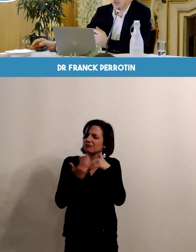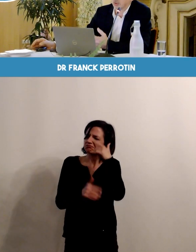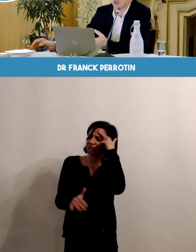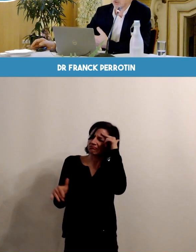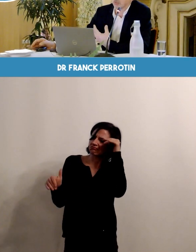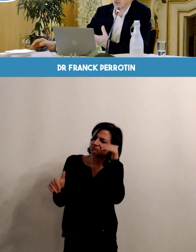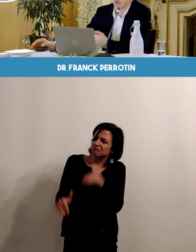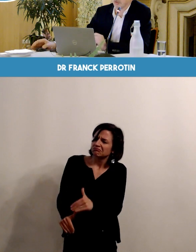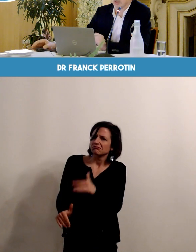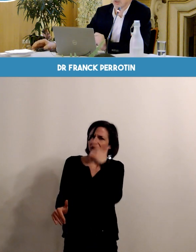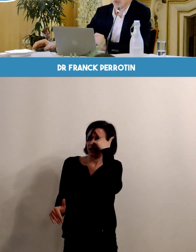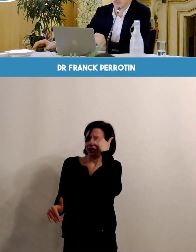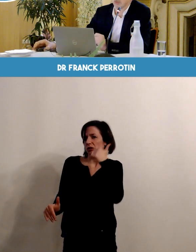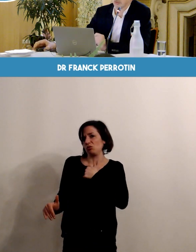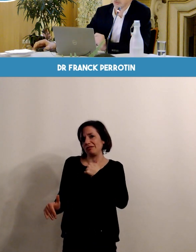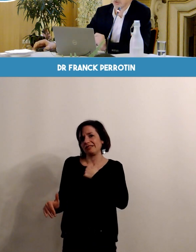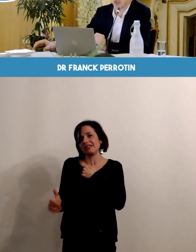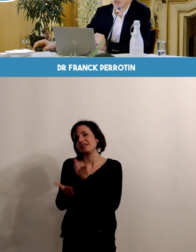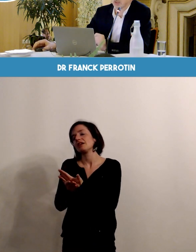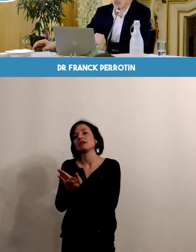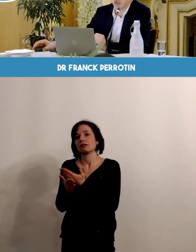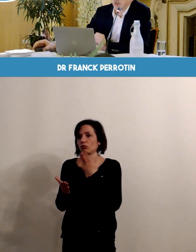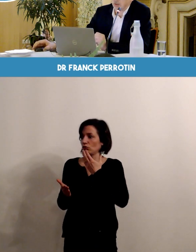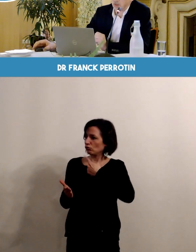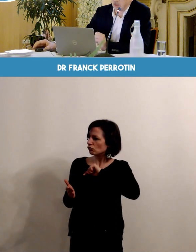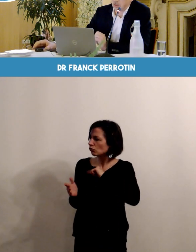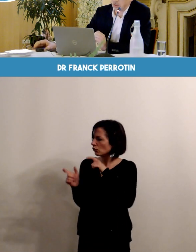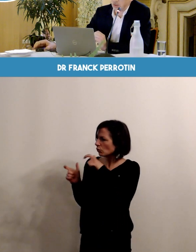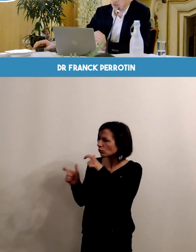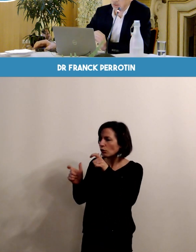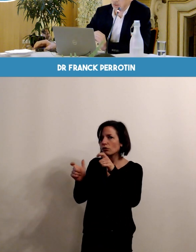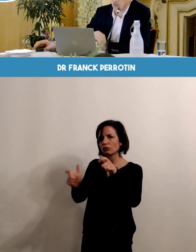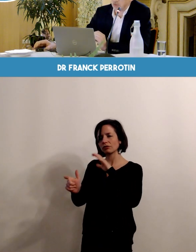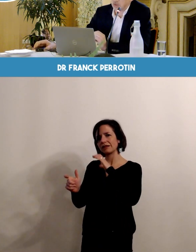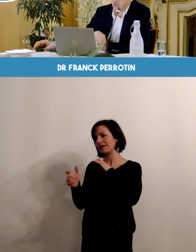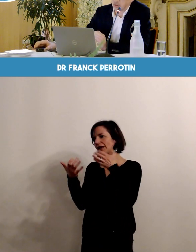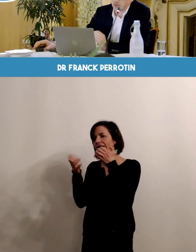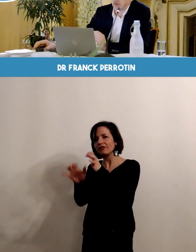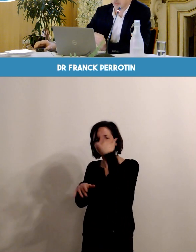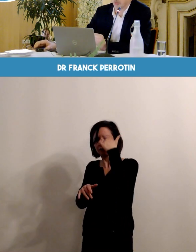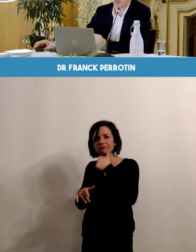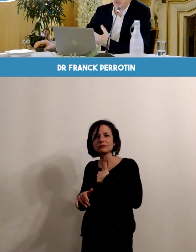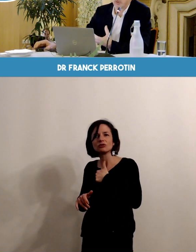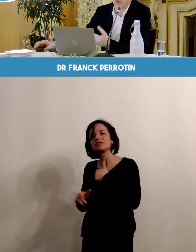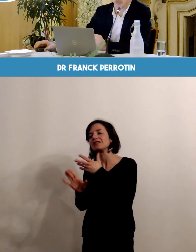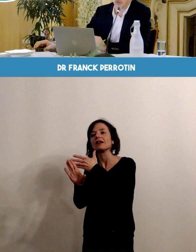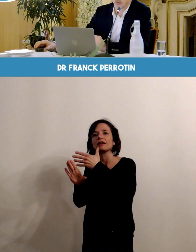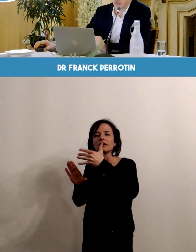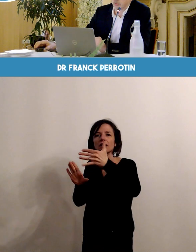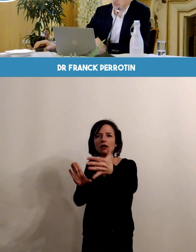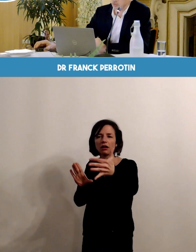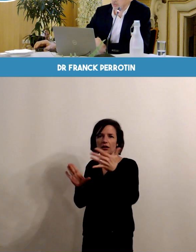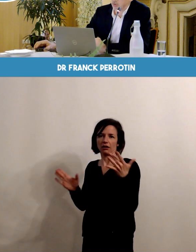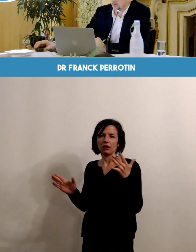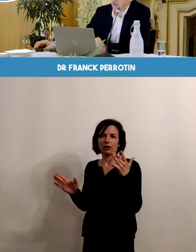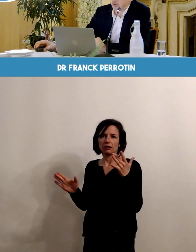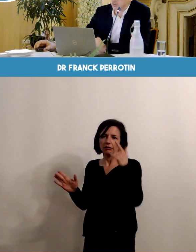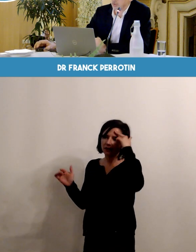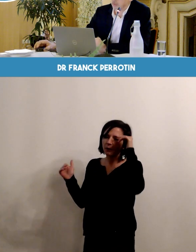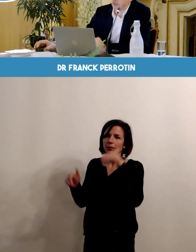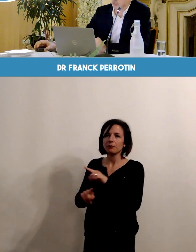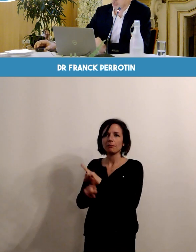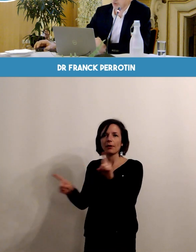plus précocement les dépressions qui peuvent exister en cours de grossesse et essayer aussi d'encadrer un peu plus évidemment